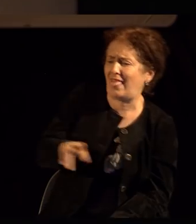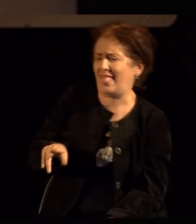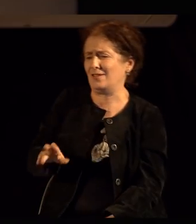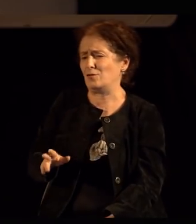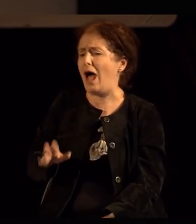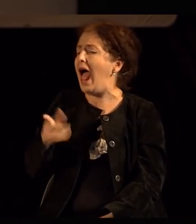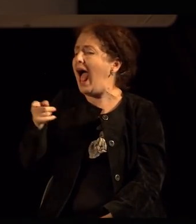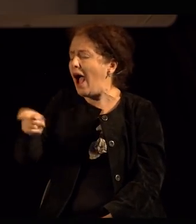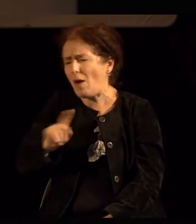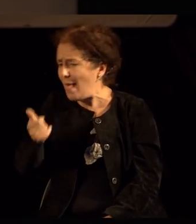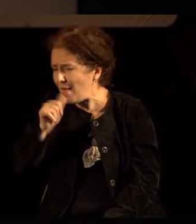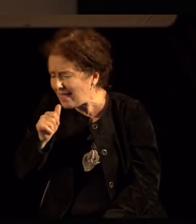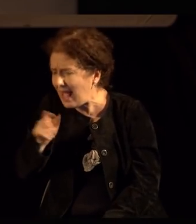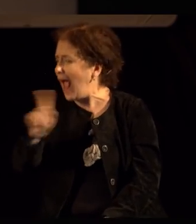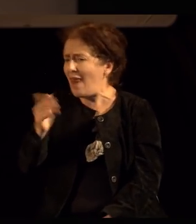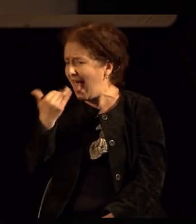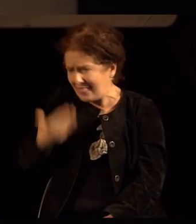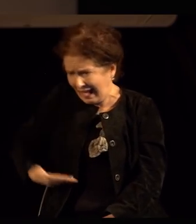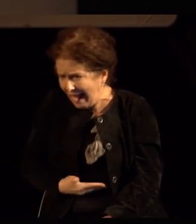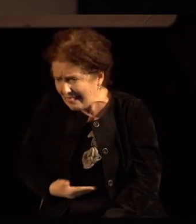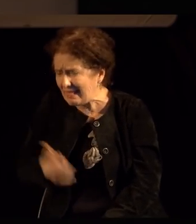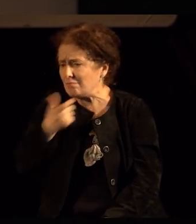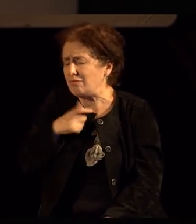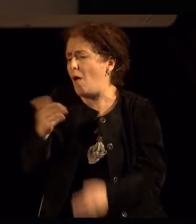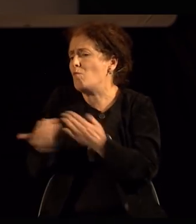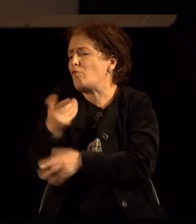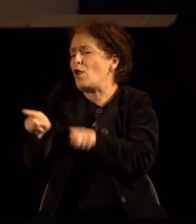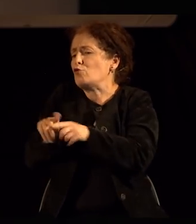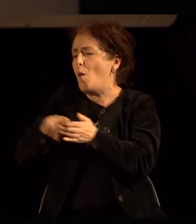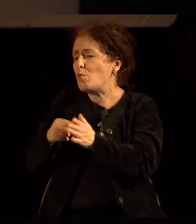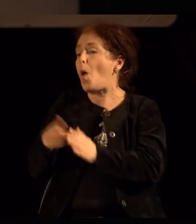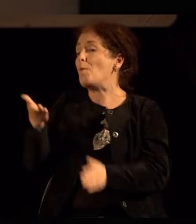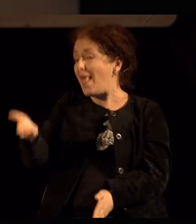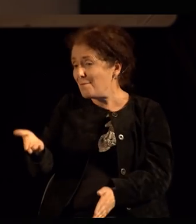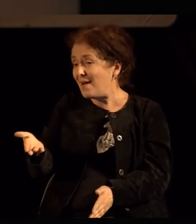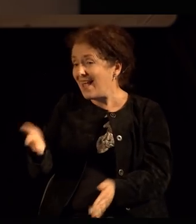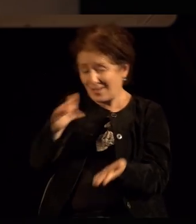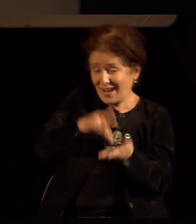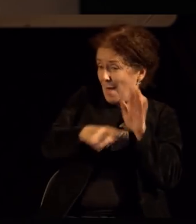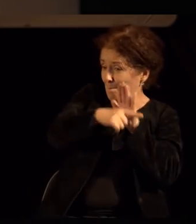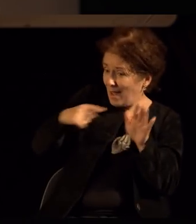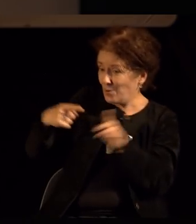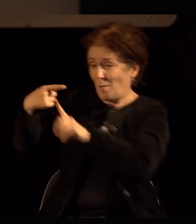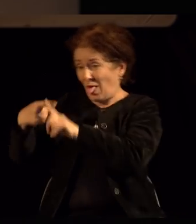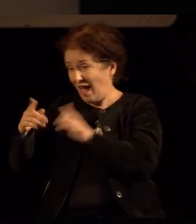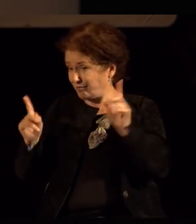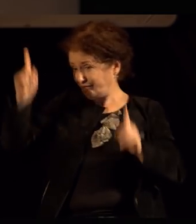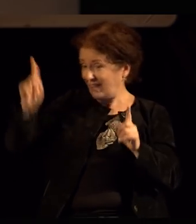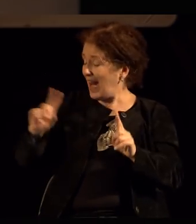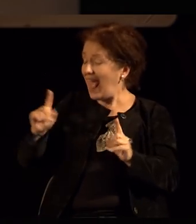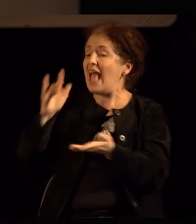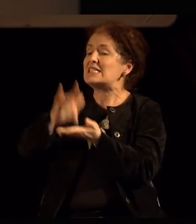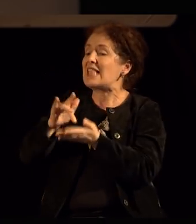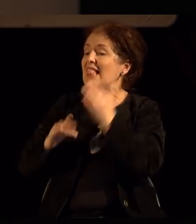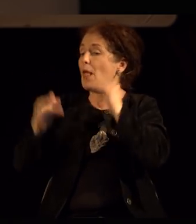Ако не пиете, ако не јадете, повторно ќе имате проблеми. значи, каде е златна средина и